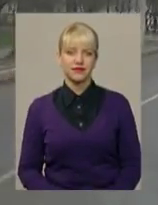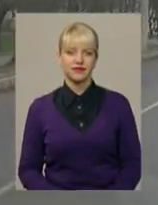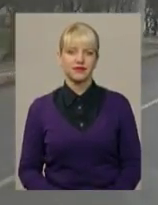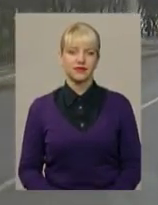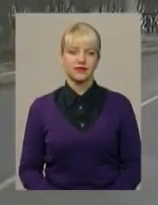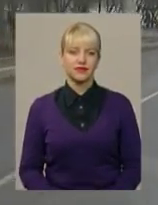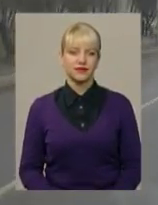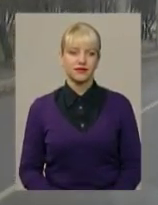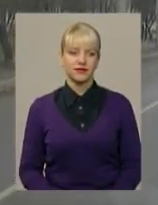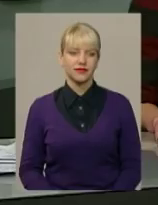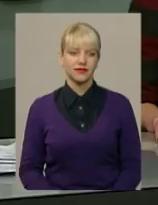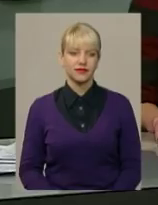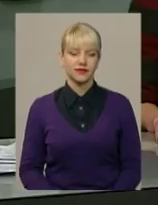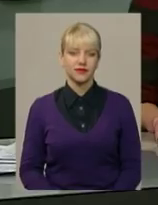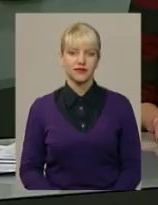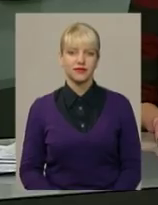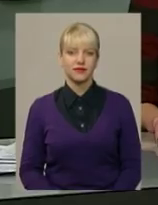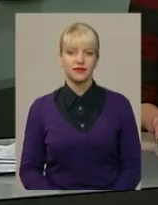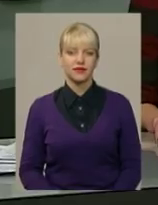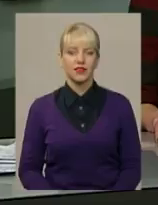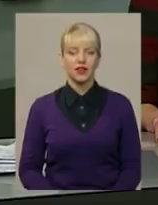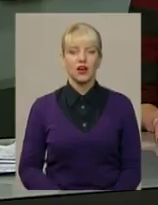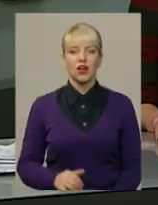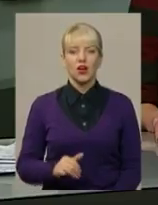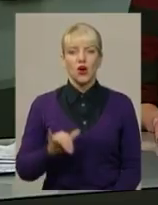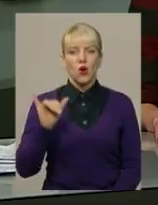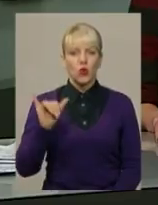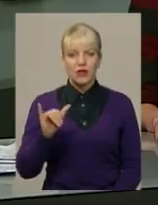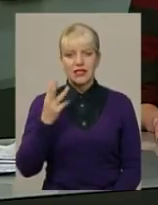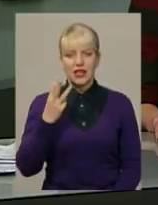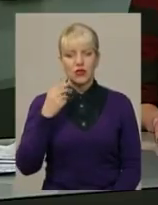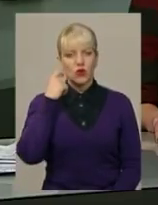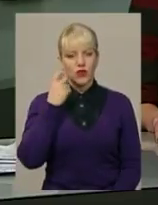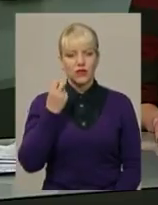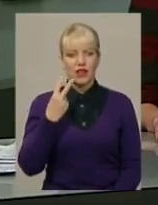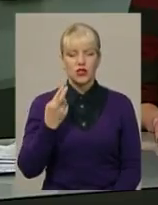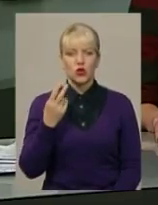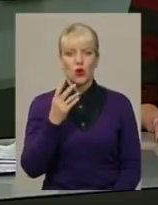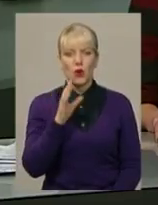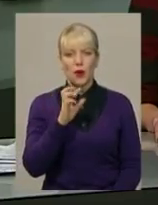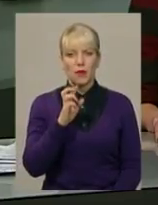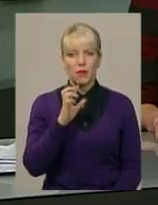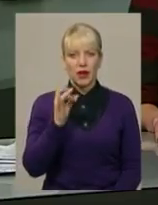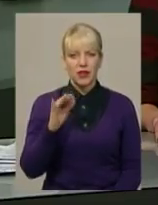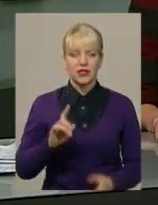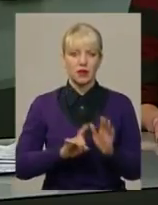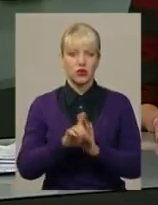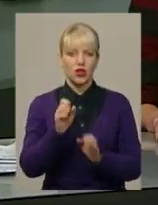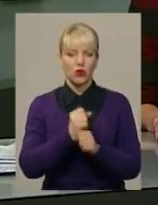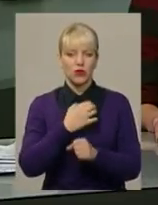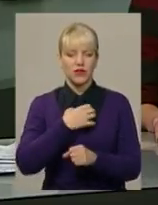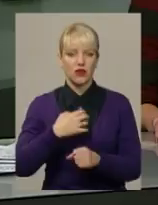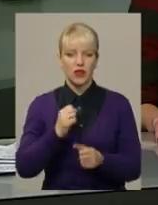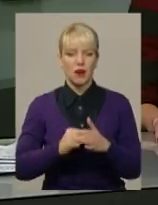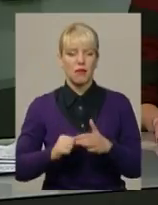Новини Поділля. Центр. Університет третього віку з 12 березня розпочне роботу у Славуті. На базі